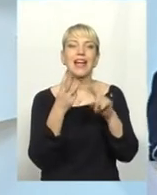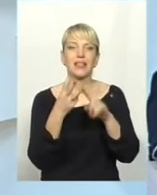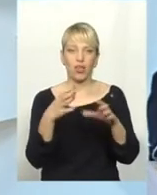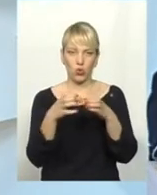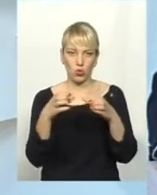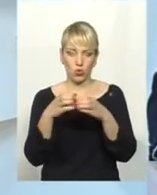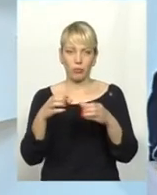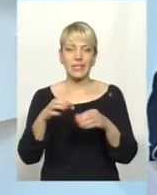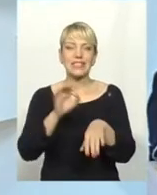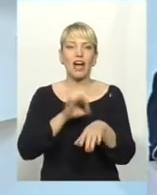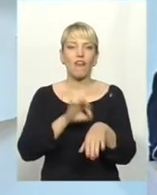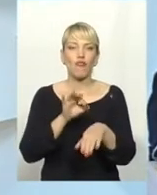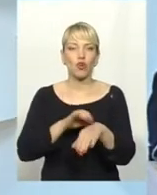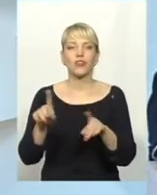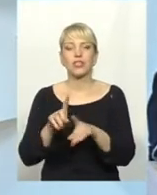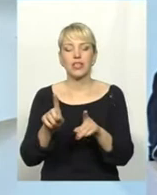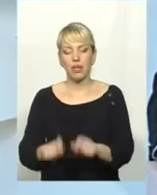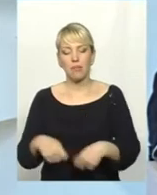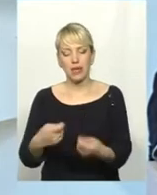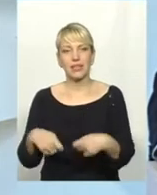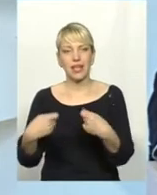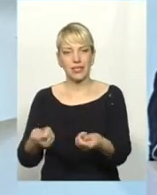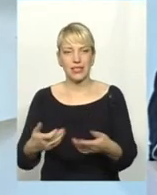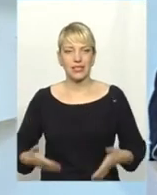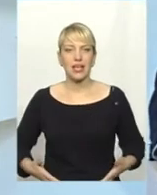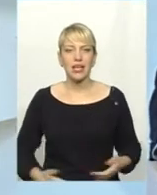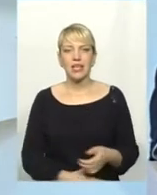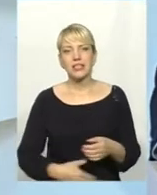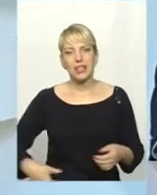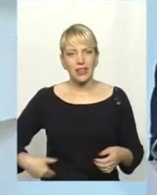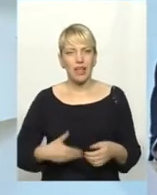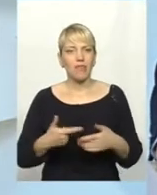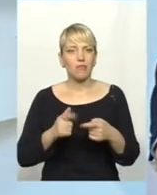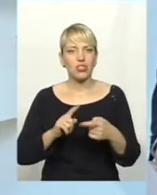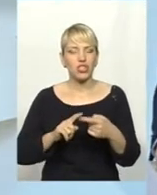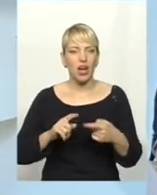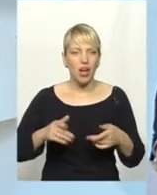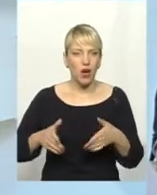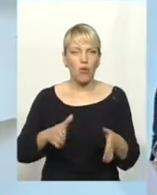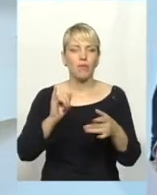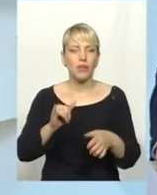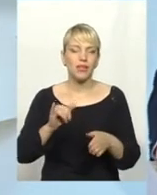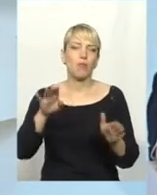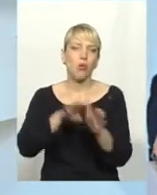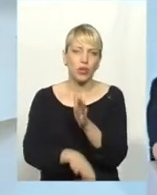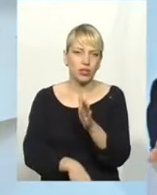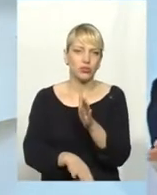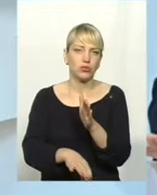захворювань, які значною мірою передаються статевним шляхом, і, безумовно, погіршують